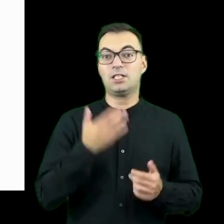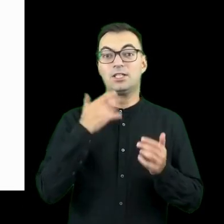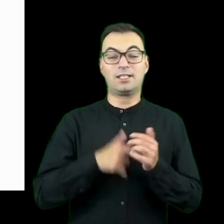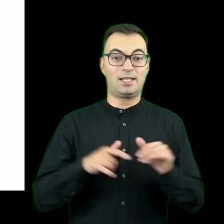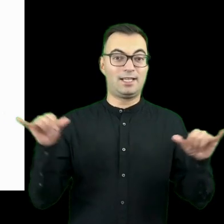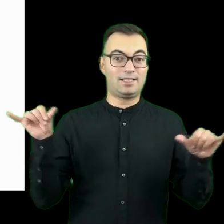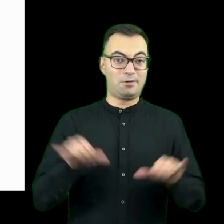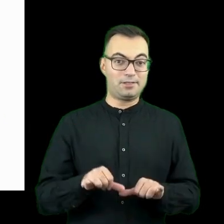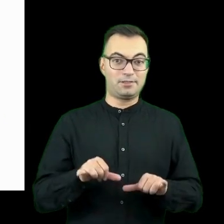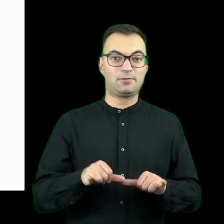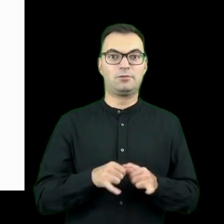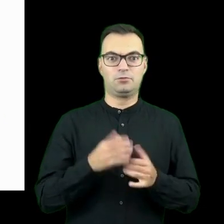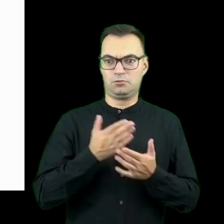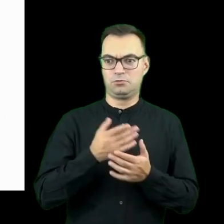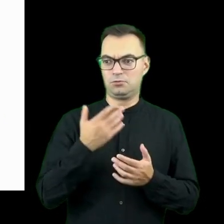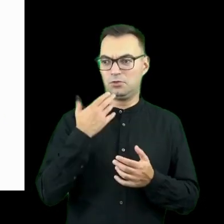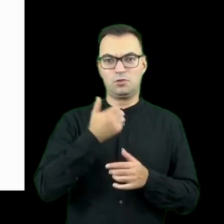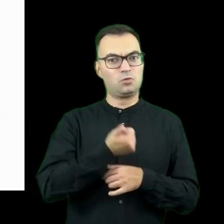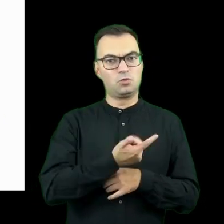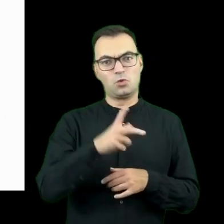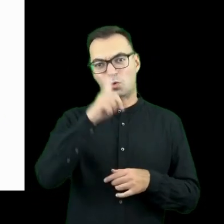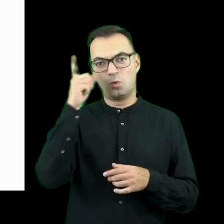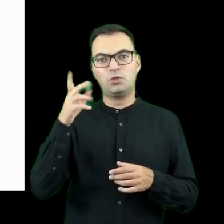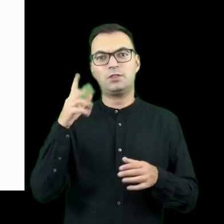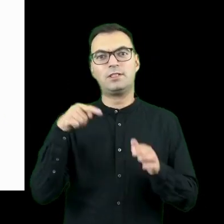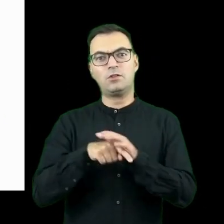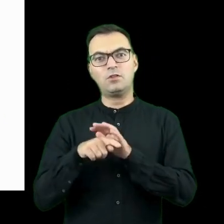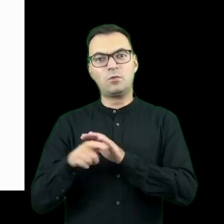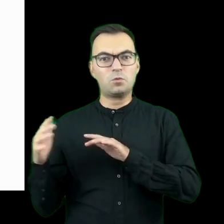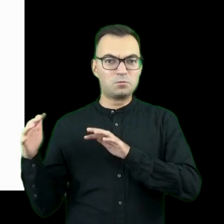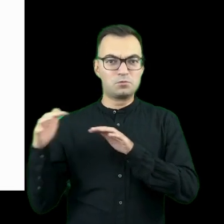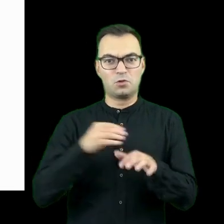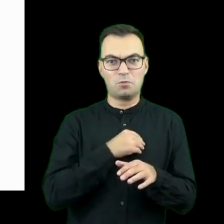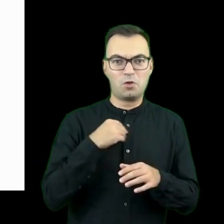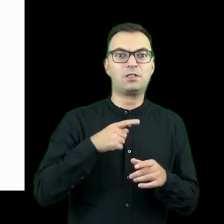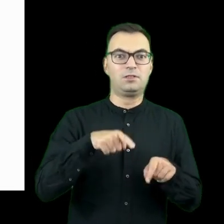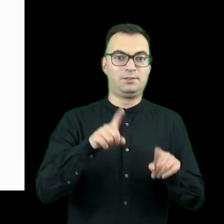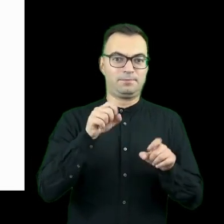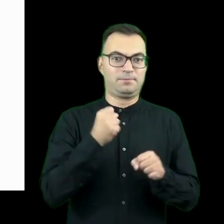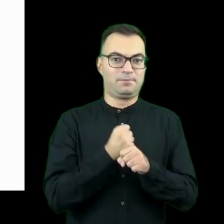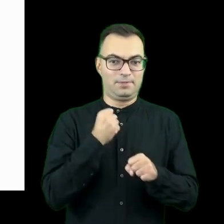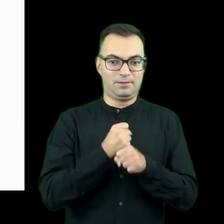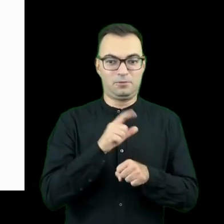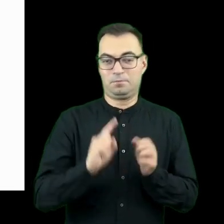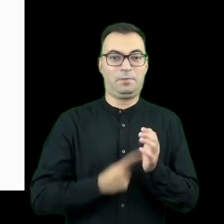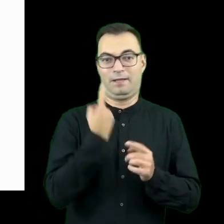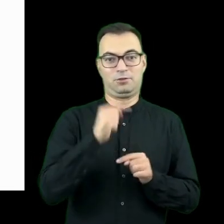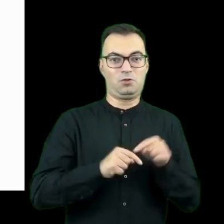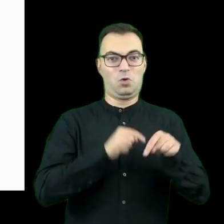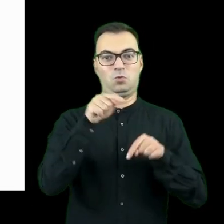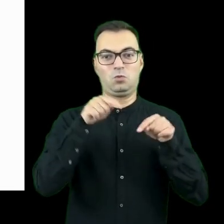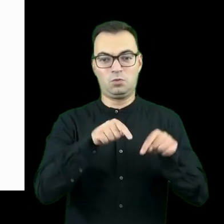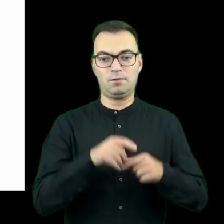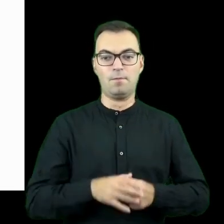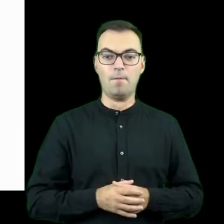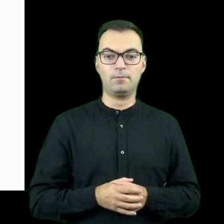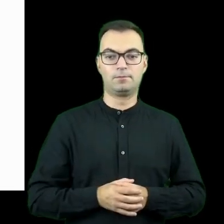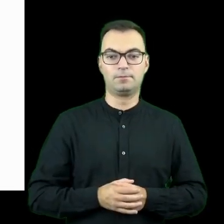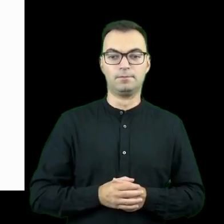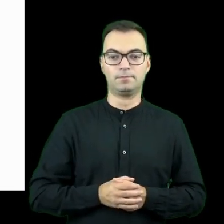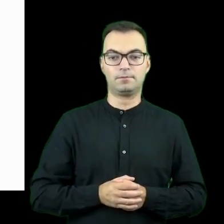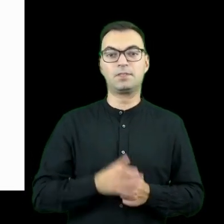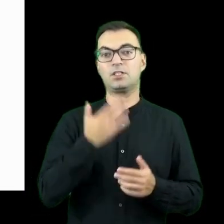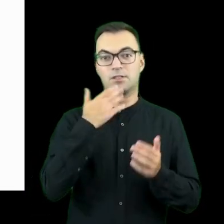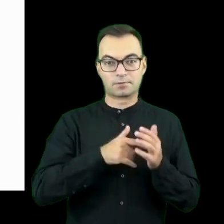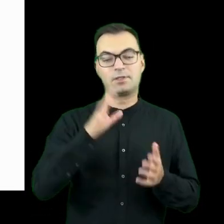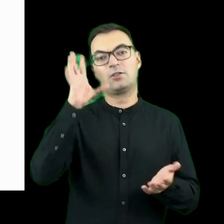umożliwił się rozpoczęcie pierwszej pracy w Polsce wielu osobom z doświadczeniem migrańskim. Tak to funkcjonowało, że rzeczywiście tam ktoś zaczynał pracę po pewnym czasie po zdobyciu